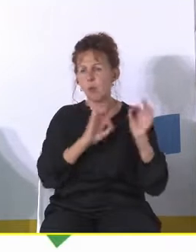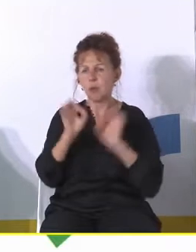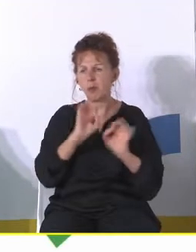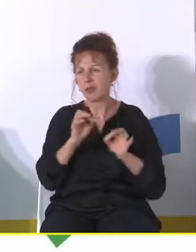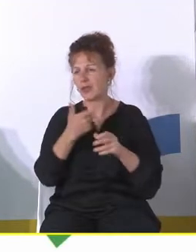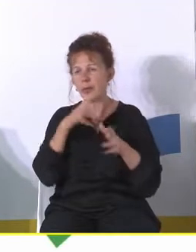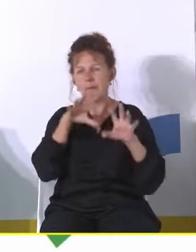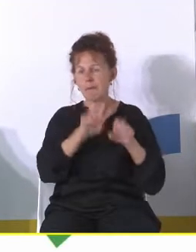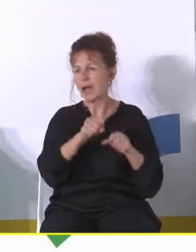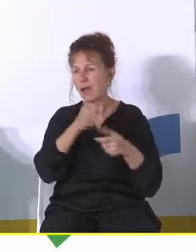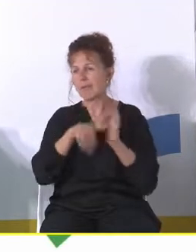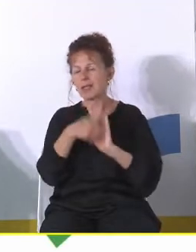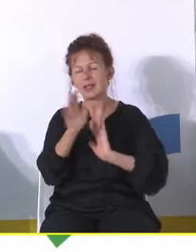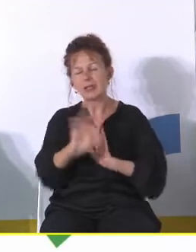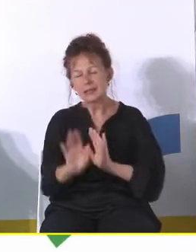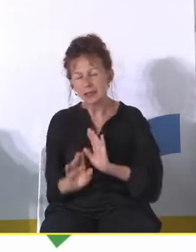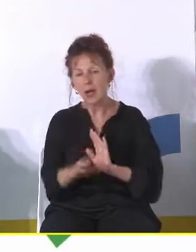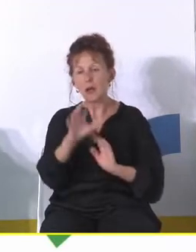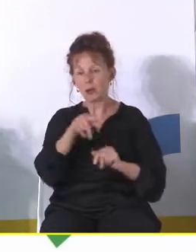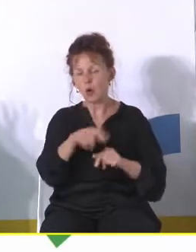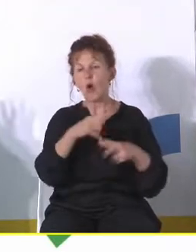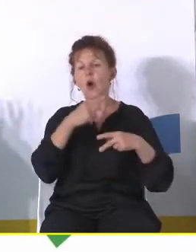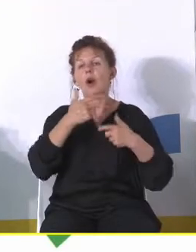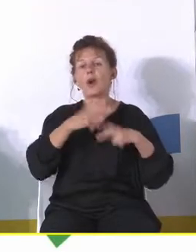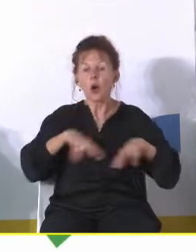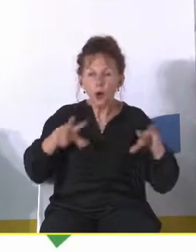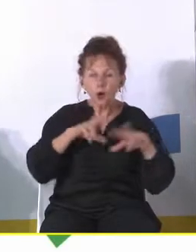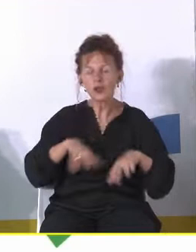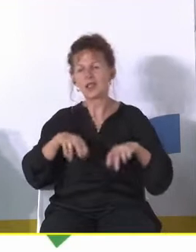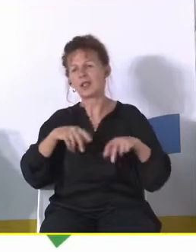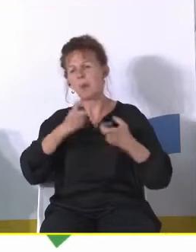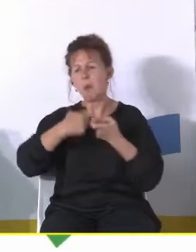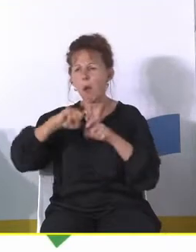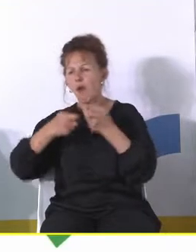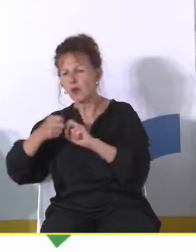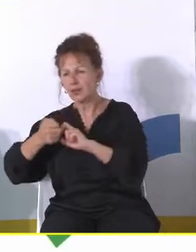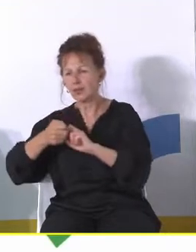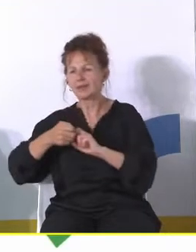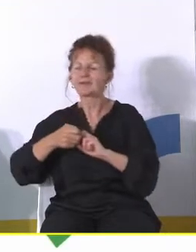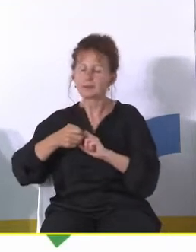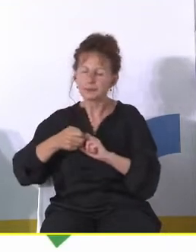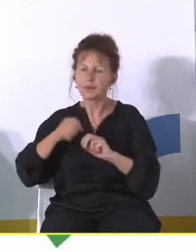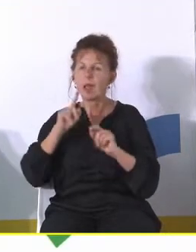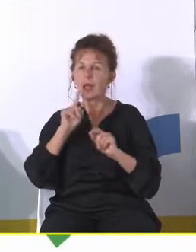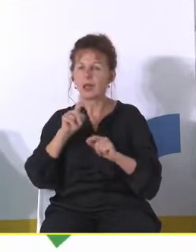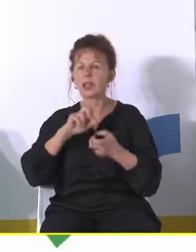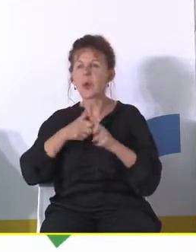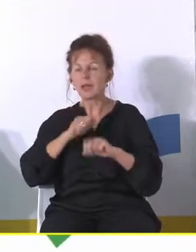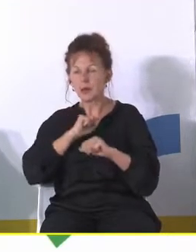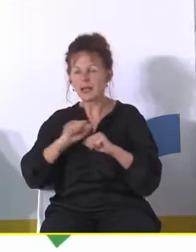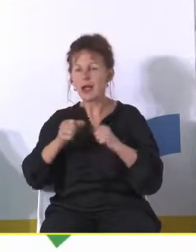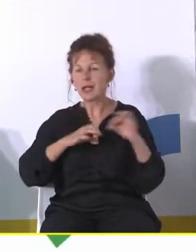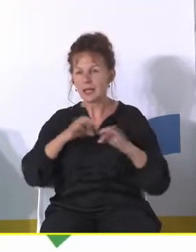przejąć miasta bo jak wiadomo no to są rodziny klany no to generalnie rzecz biorąc jest dosyć skomplikowana